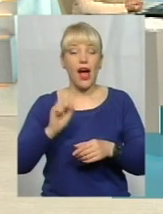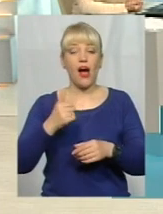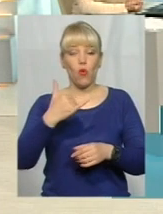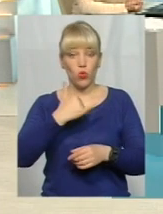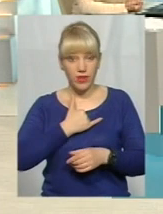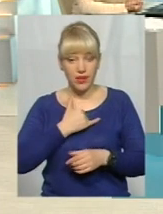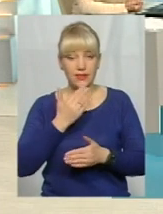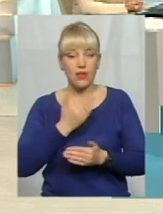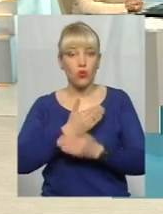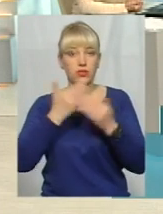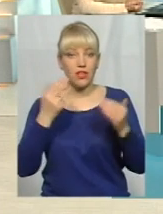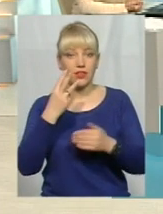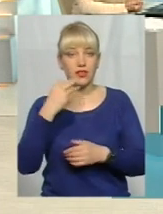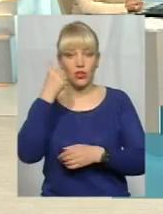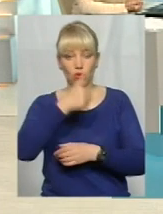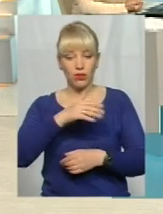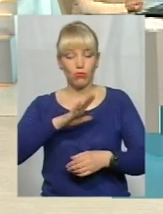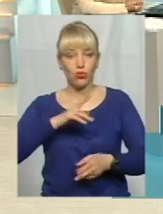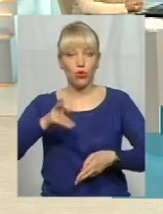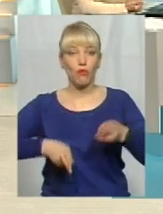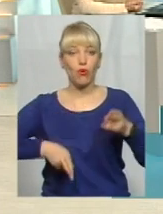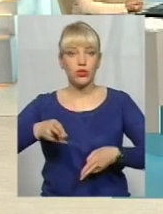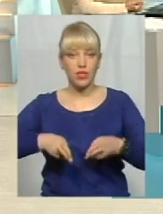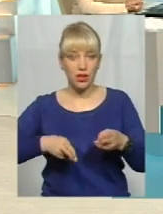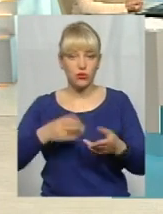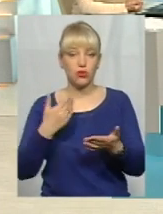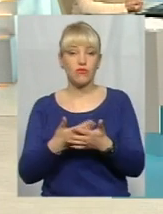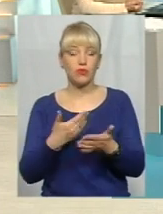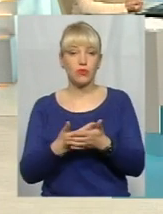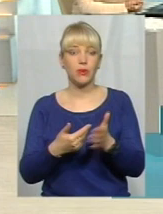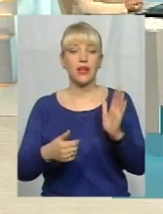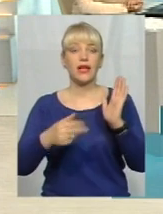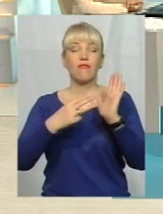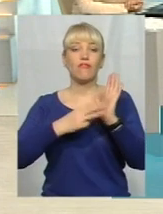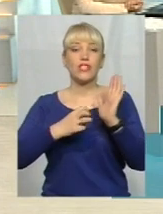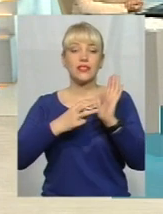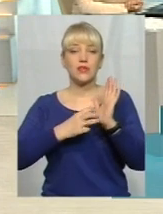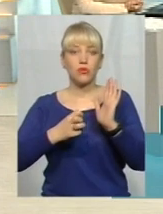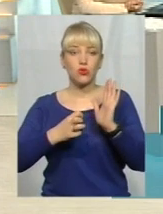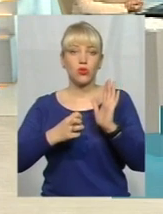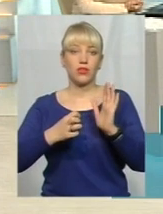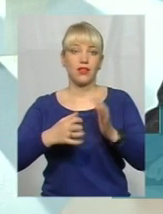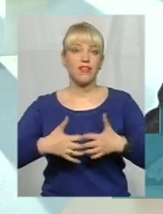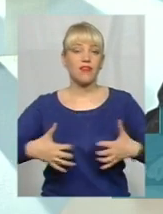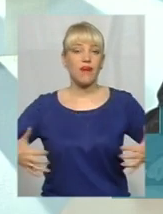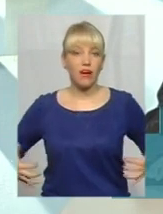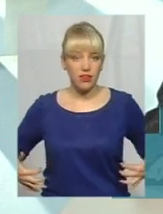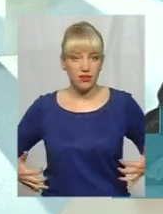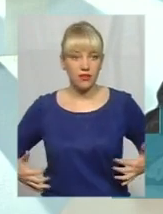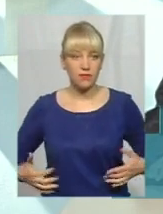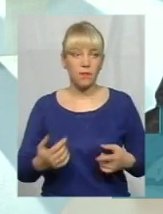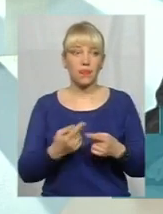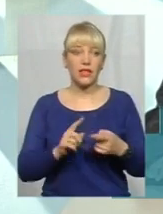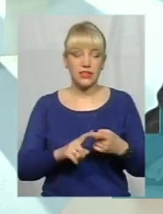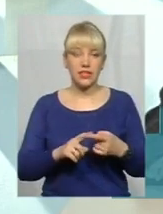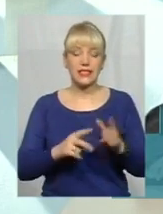три роки було простерилізовано приблизно до 800 тварин. Якщо брати точну цифру,